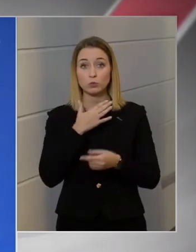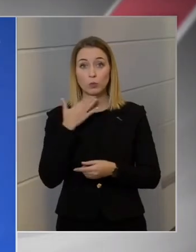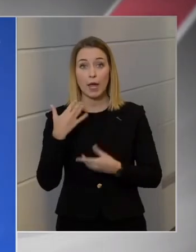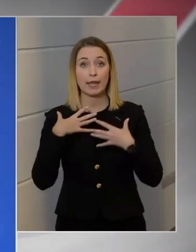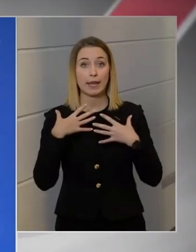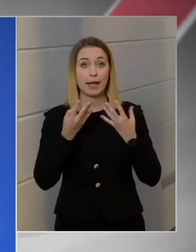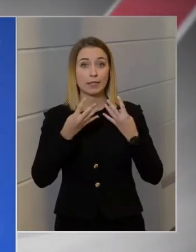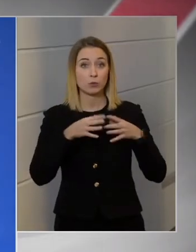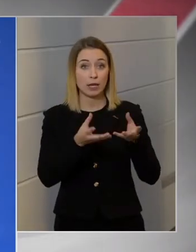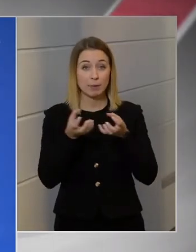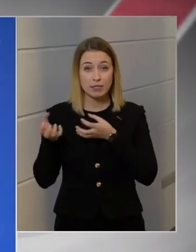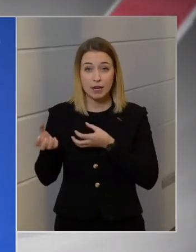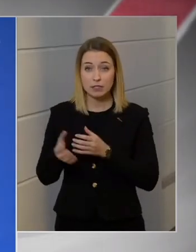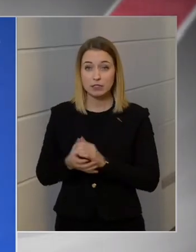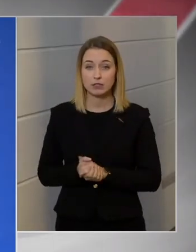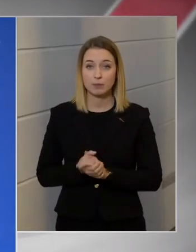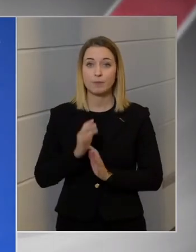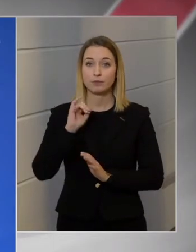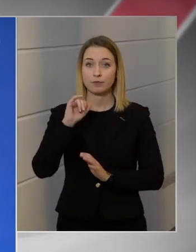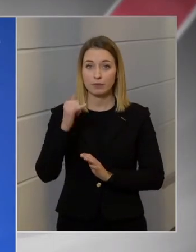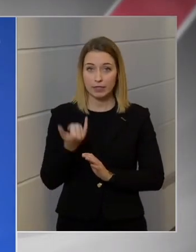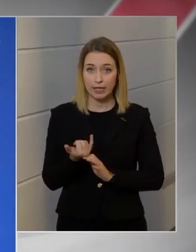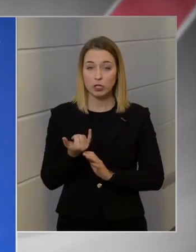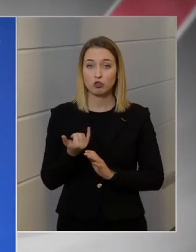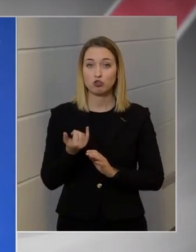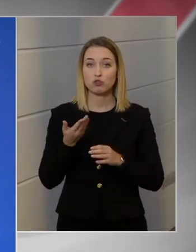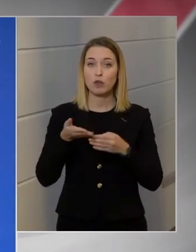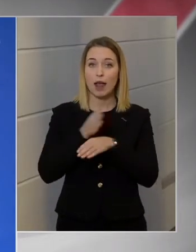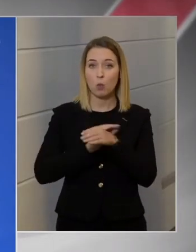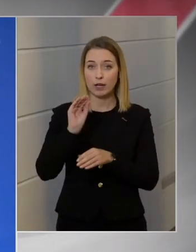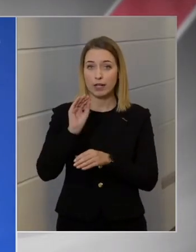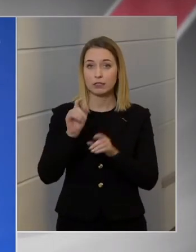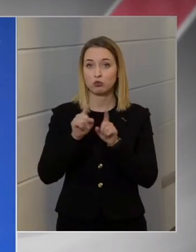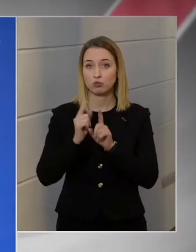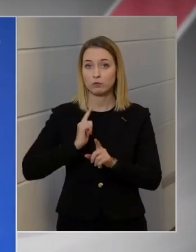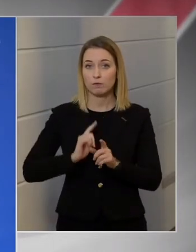lélegeztetőgépet szerezni? És a prognózis pedig úgy szólt,